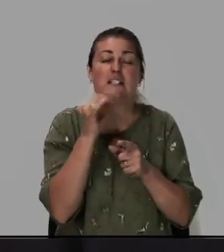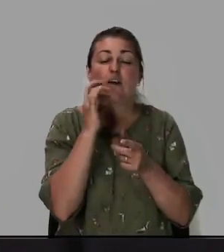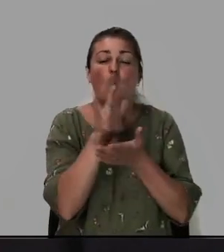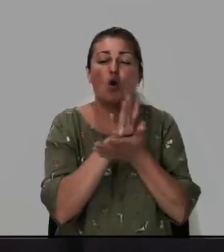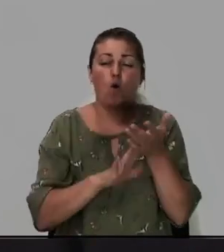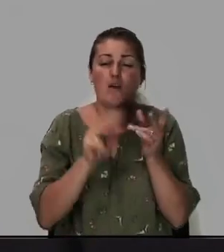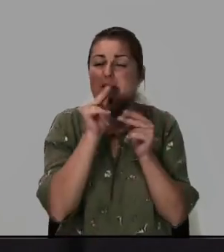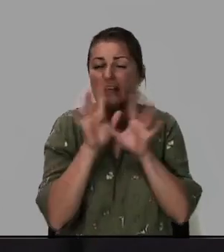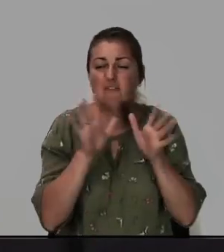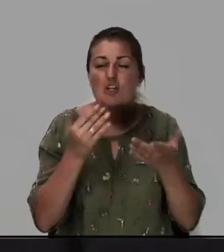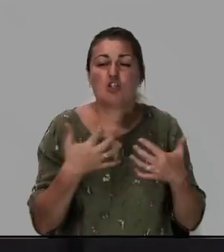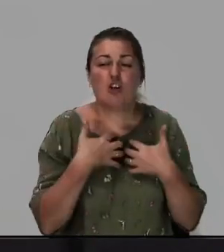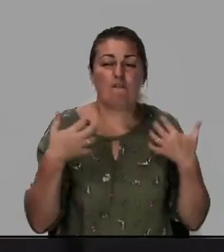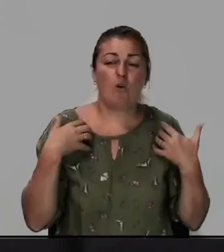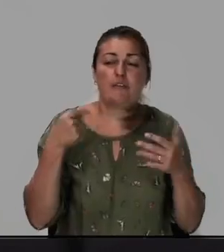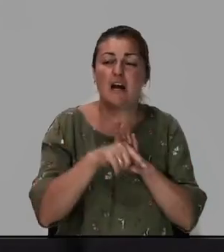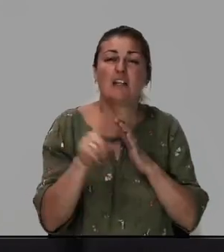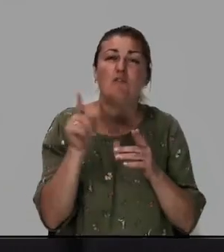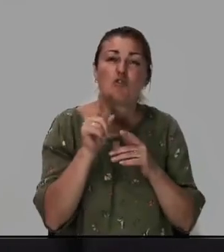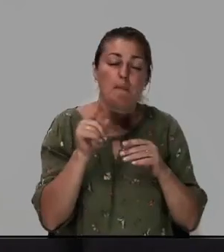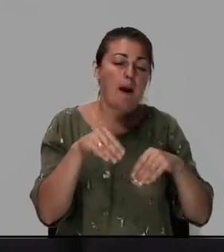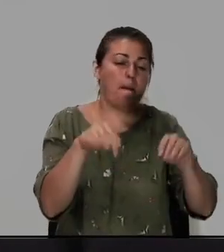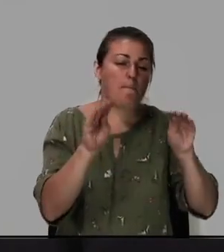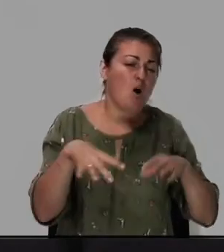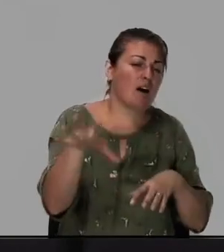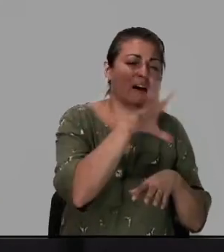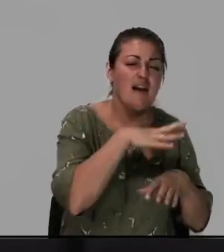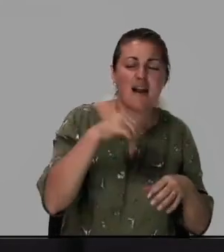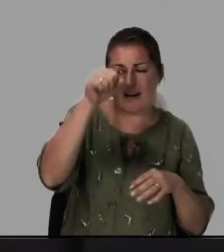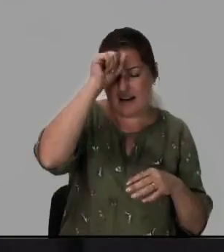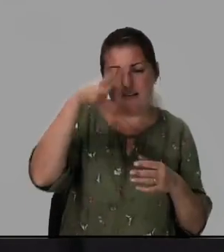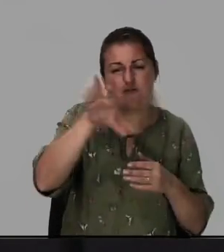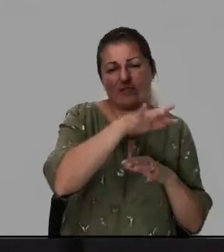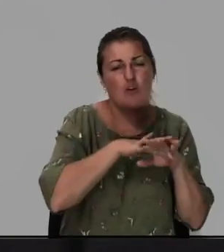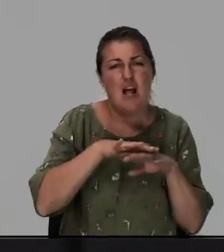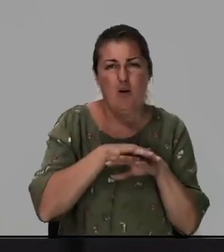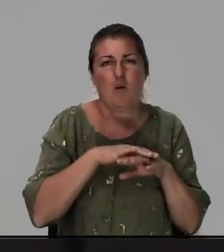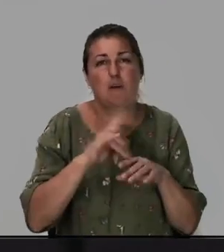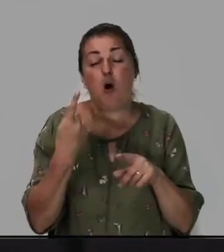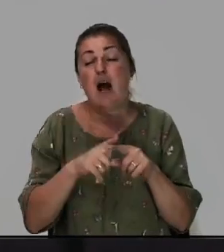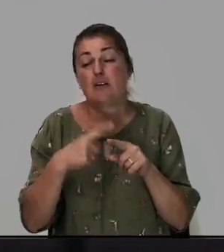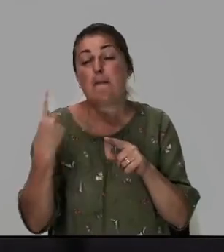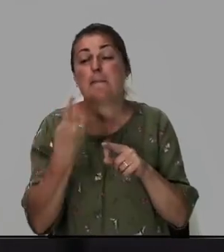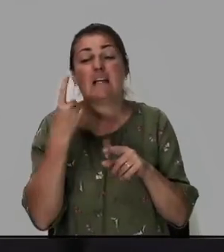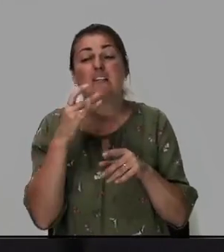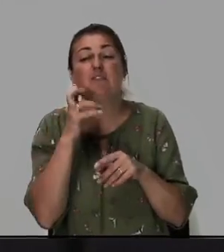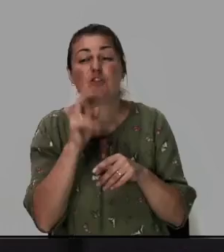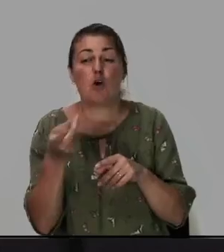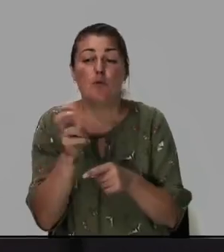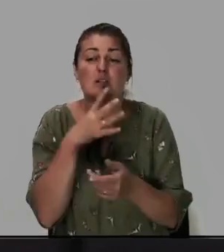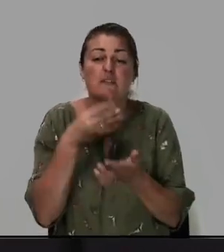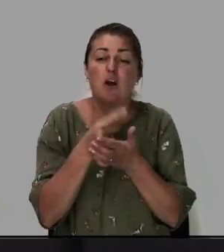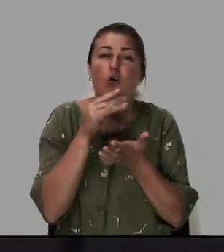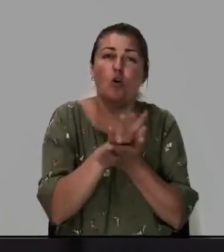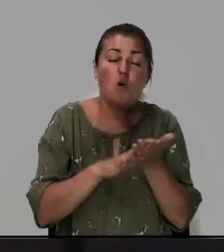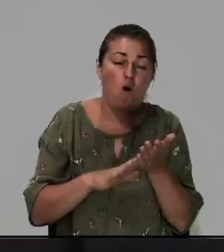животных, для того, чтобы покрыть грехи всего народа, то этот первосвященник, он пришел со своей кровью не